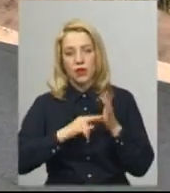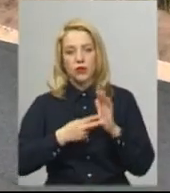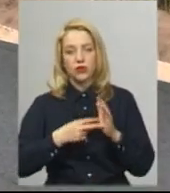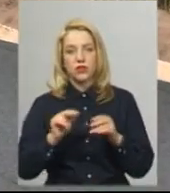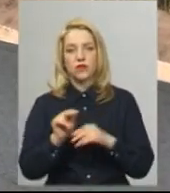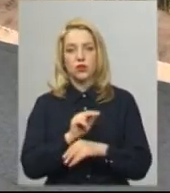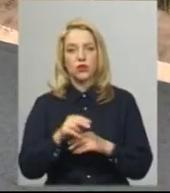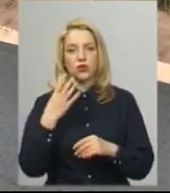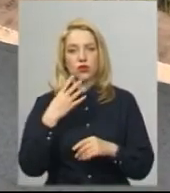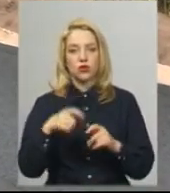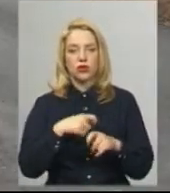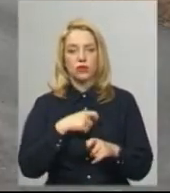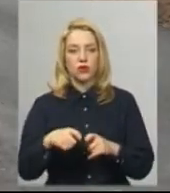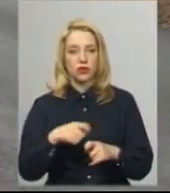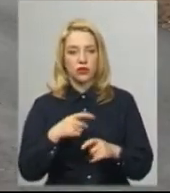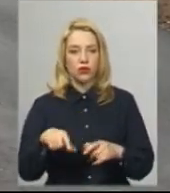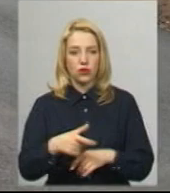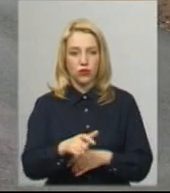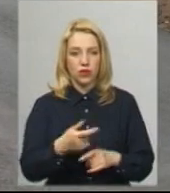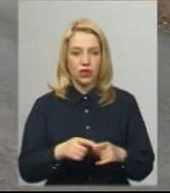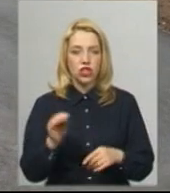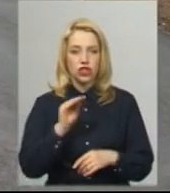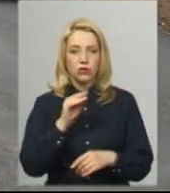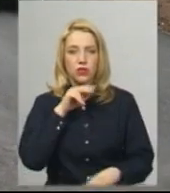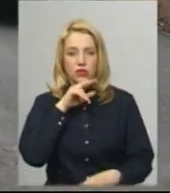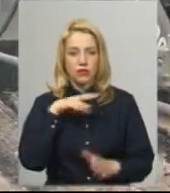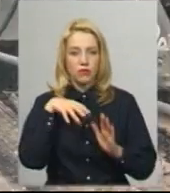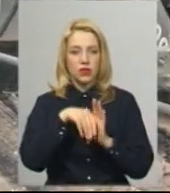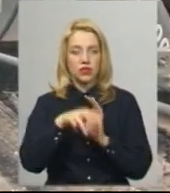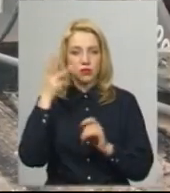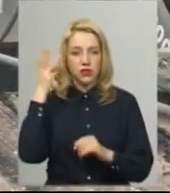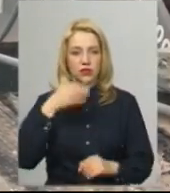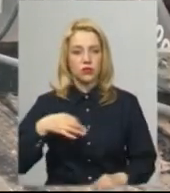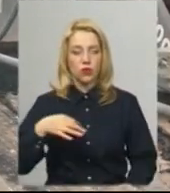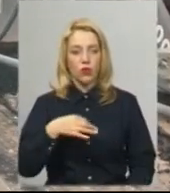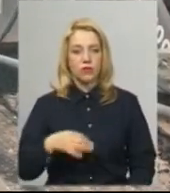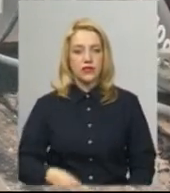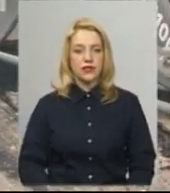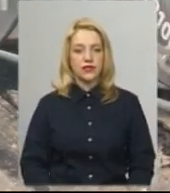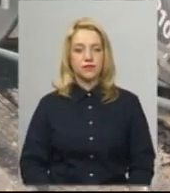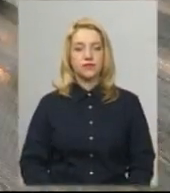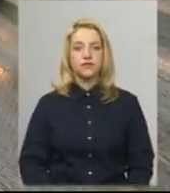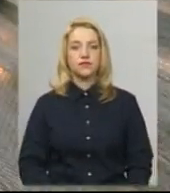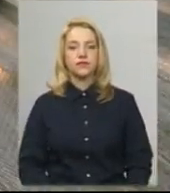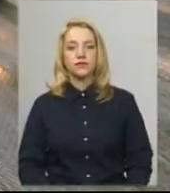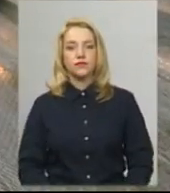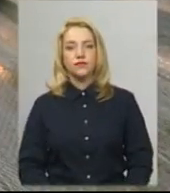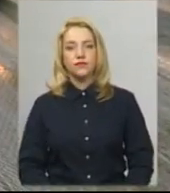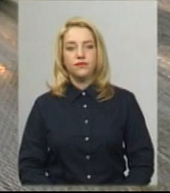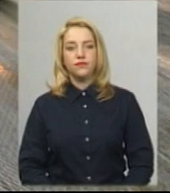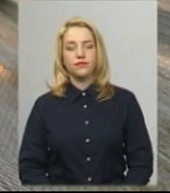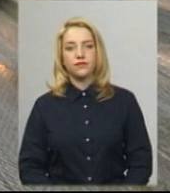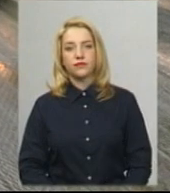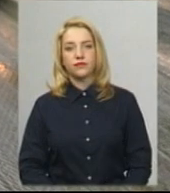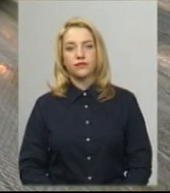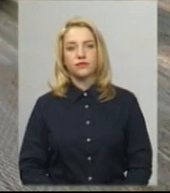кілометрів автодороги Н-03 «Житомир-Чернівці» у межах Хмельницької області, додає Наталія Колодій. Катерина Шевчук, Юрій Чорний. Новини на